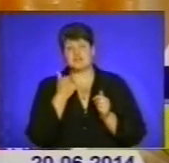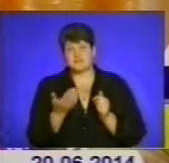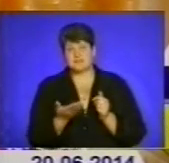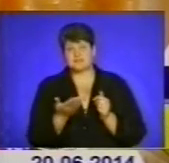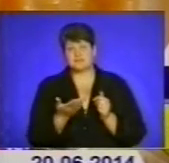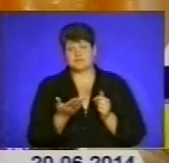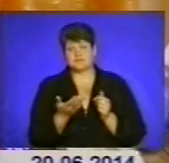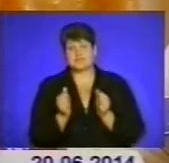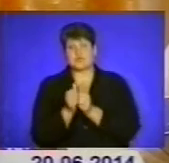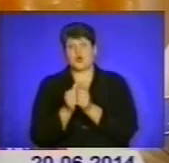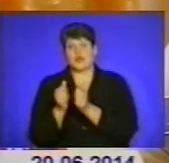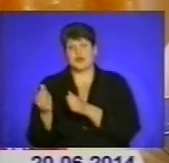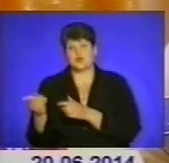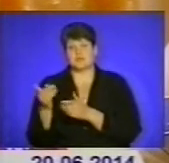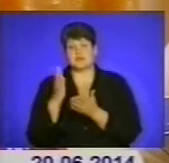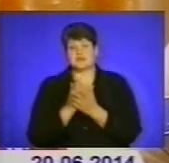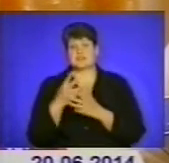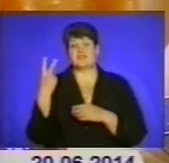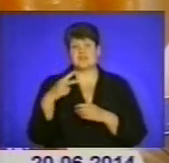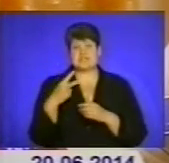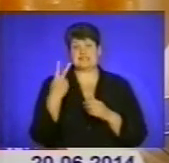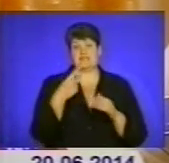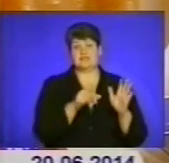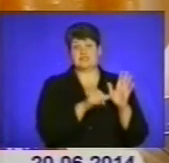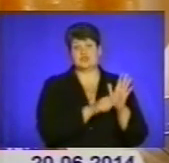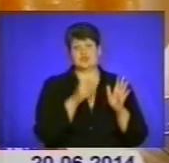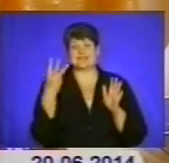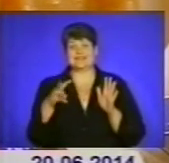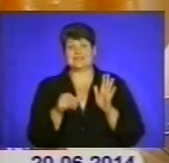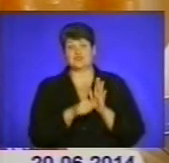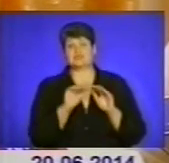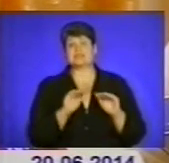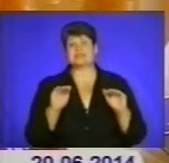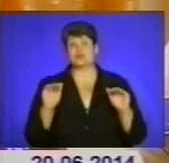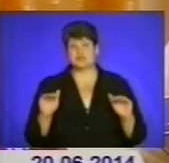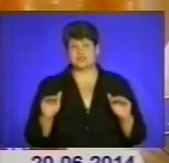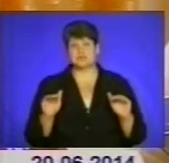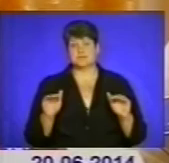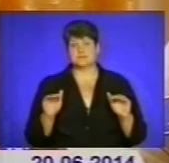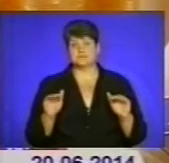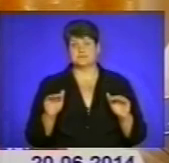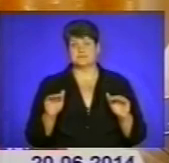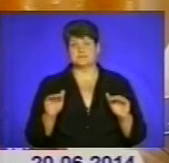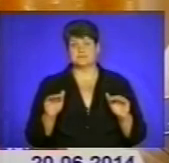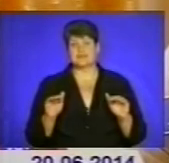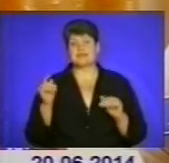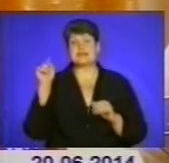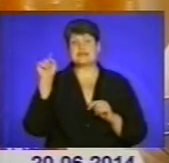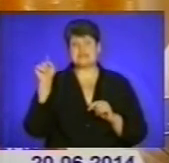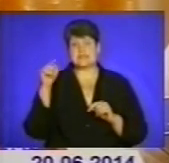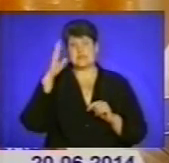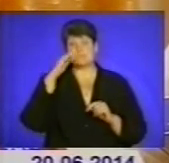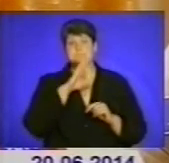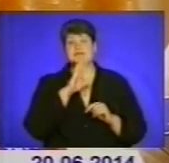рядом є і 20, і 26, і 36 садочки. І ті батьки,